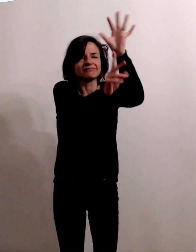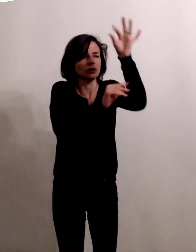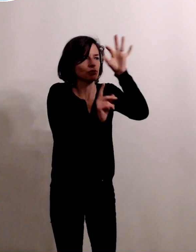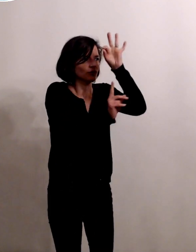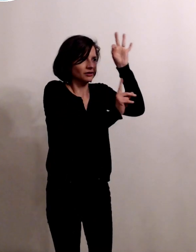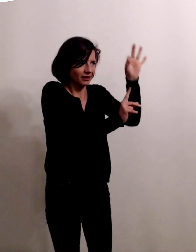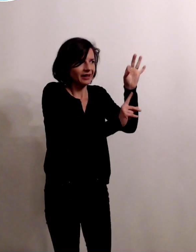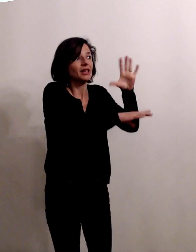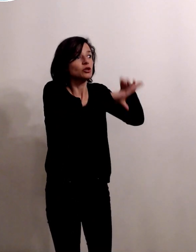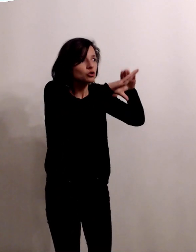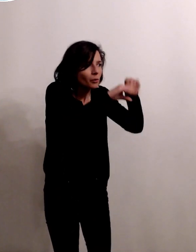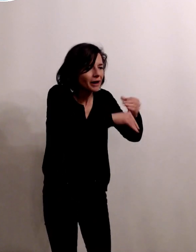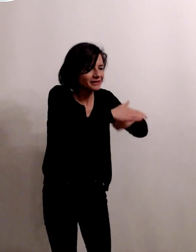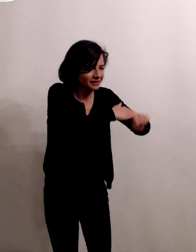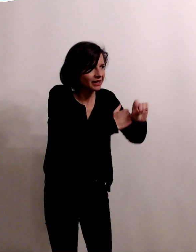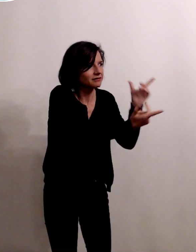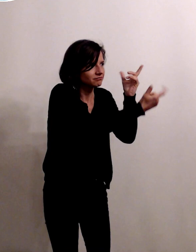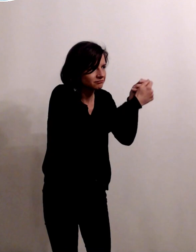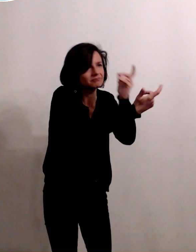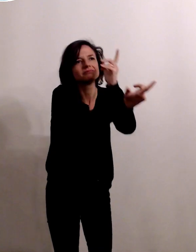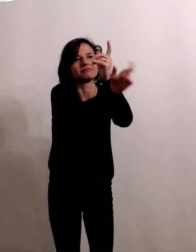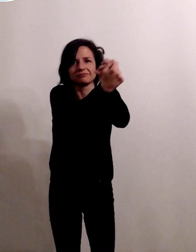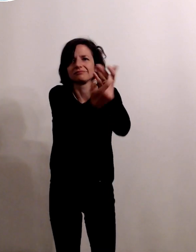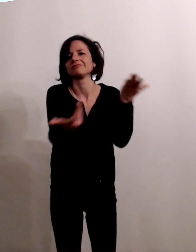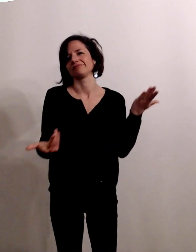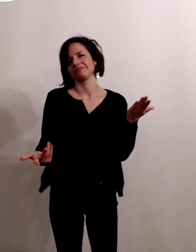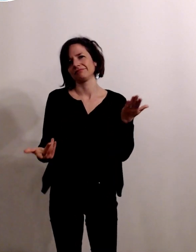la bonne maternité dans le bon type de maternité